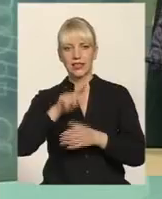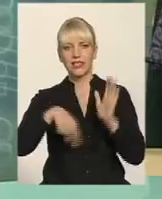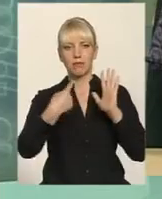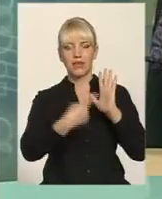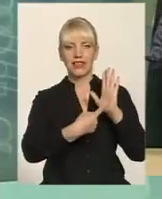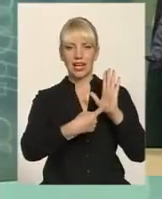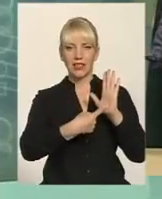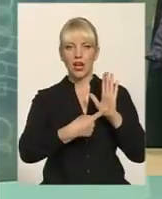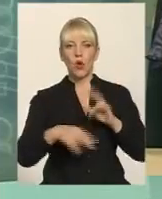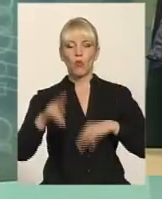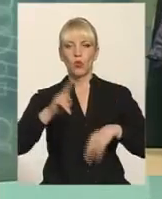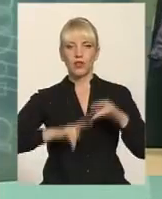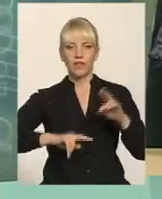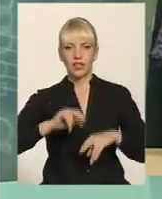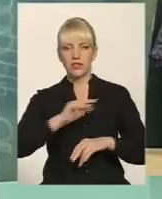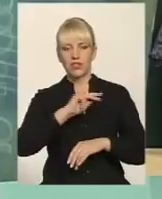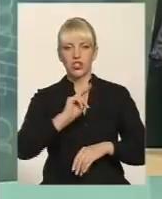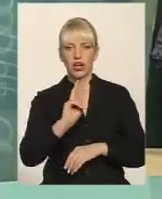житлово-комунального господарства.